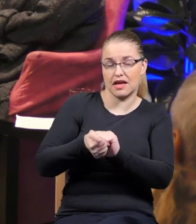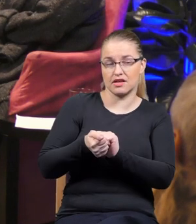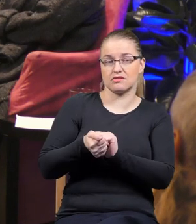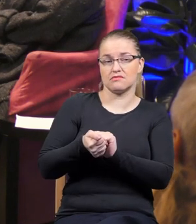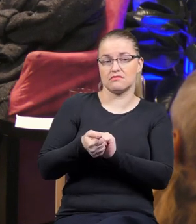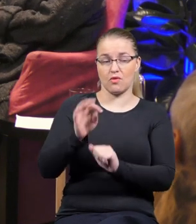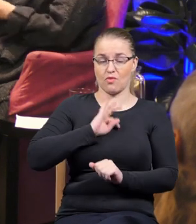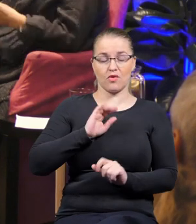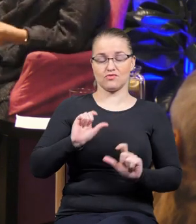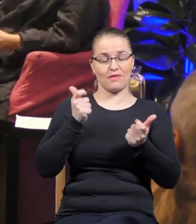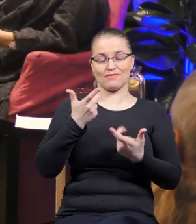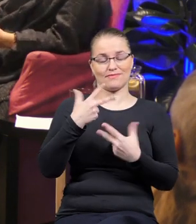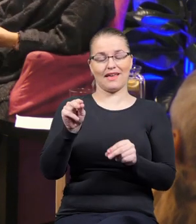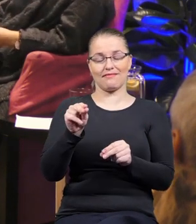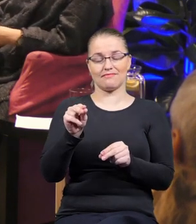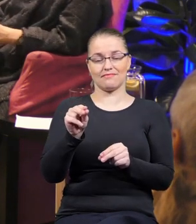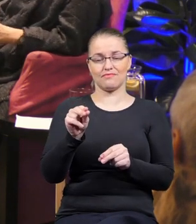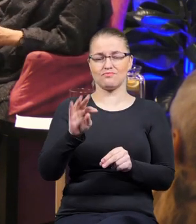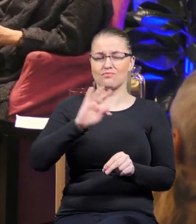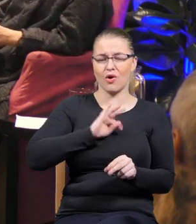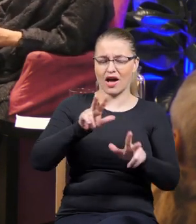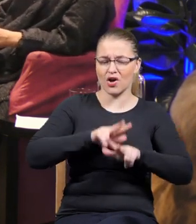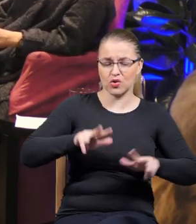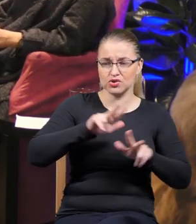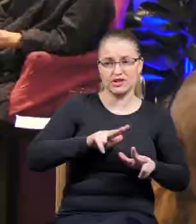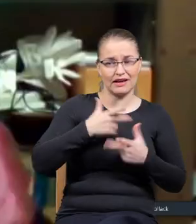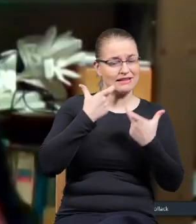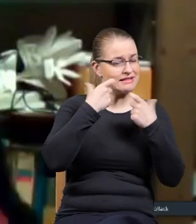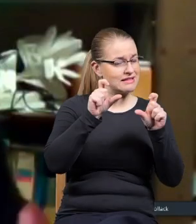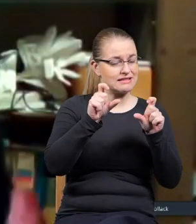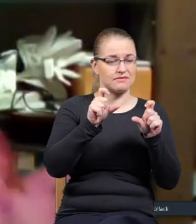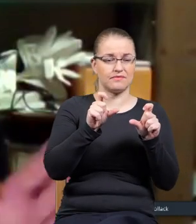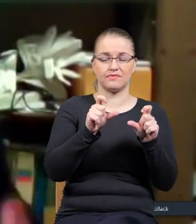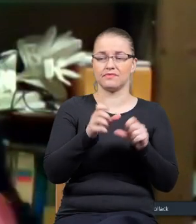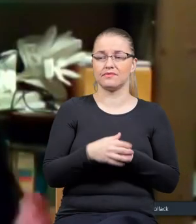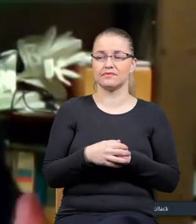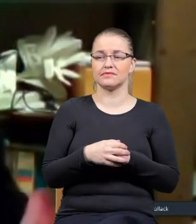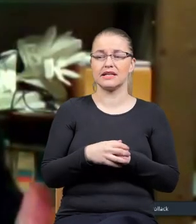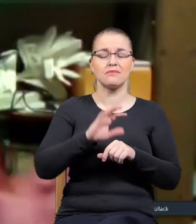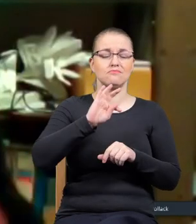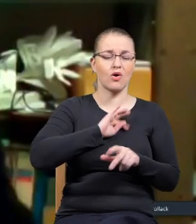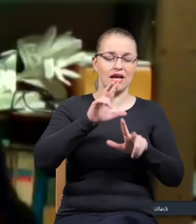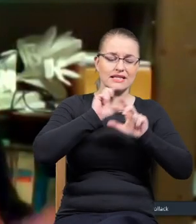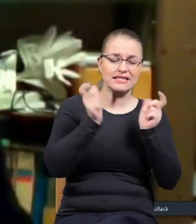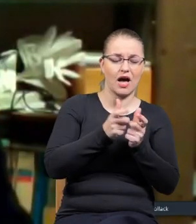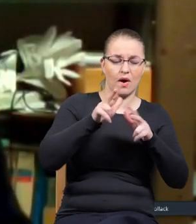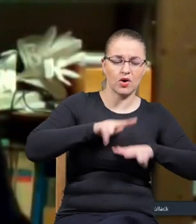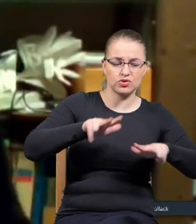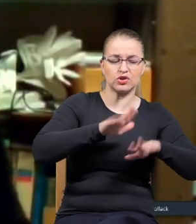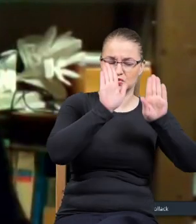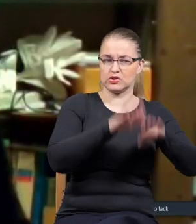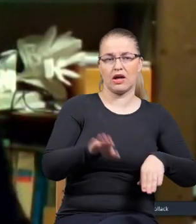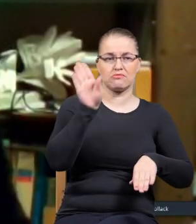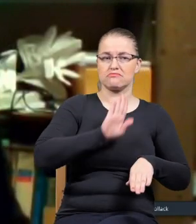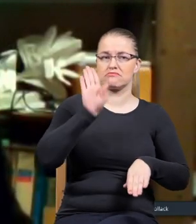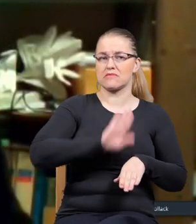wypadku nie. W moim wypadku jest tak, że oni nic. Ona nie, cała rodzina została taka, jaka